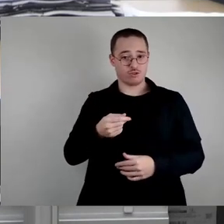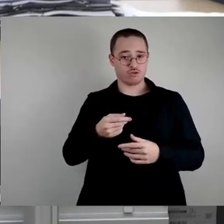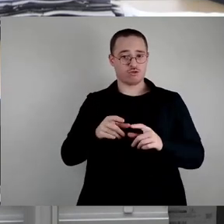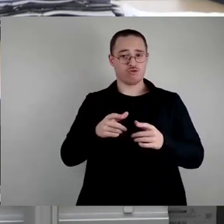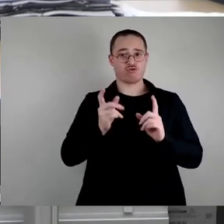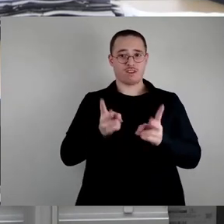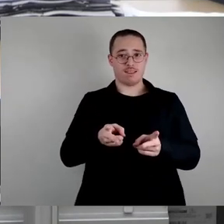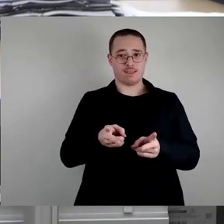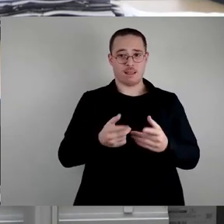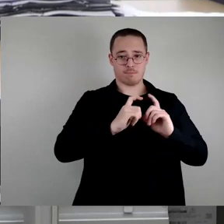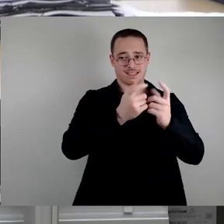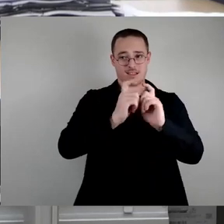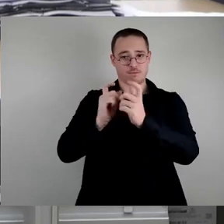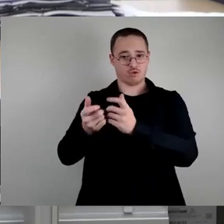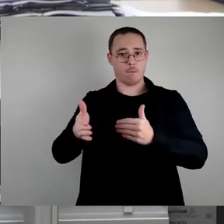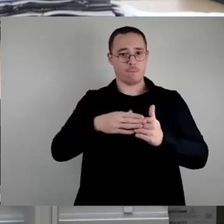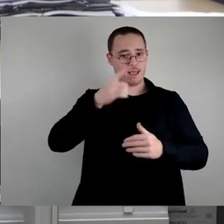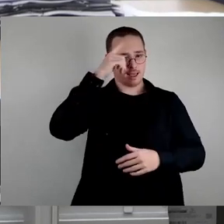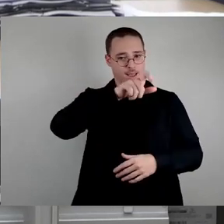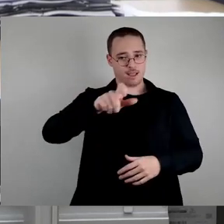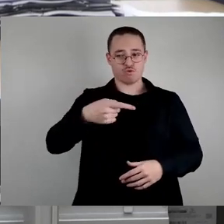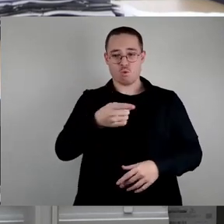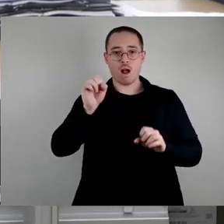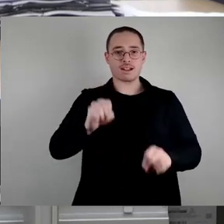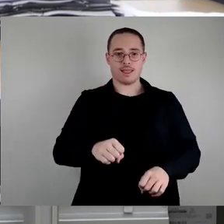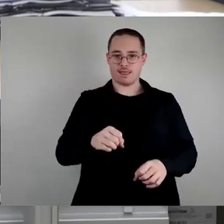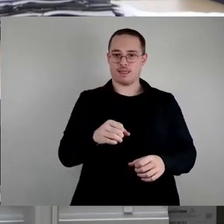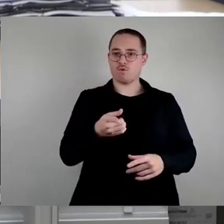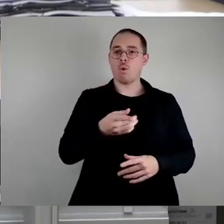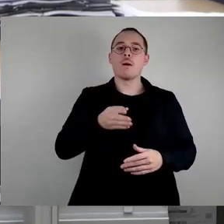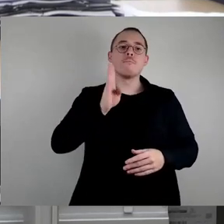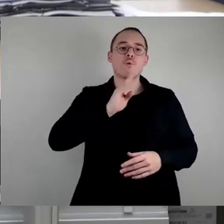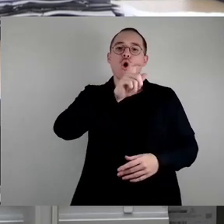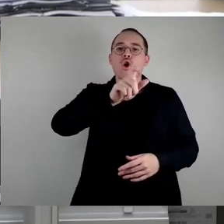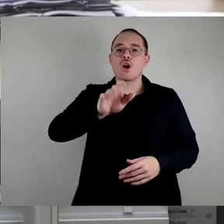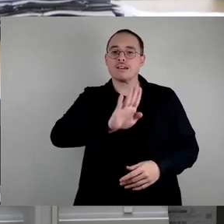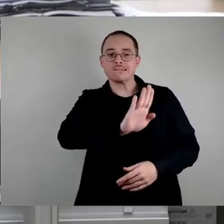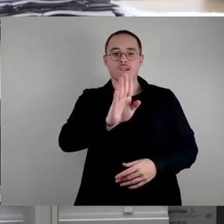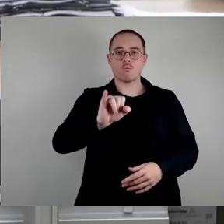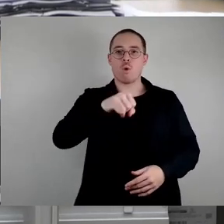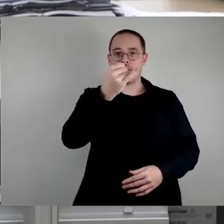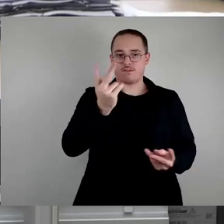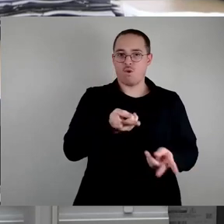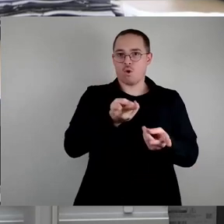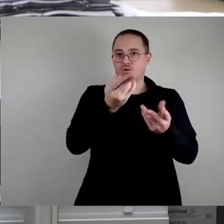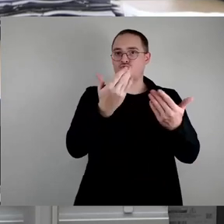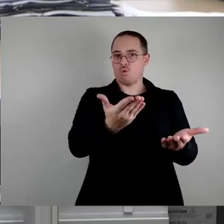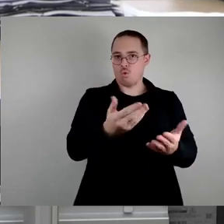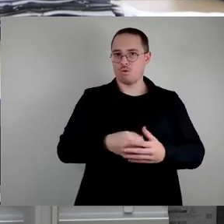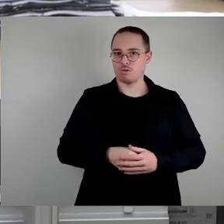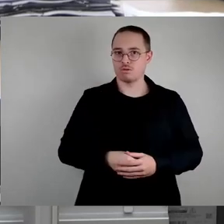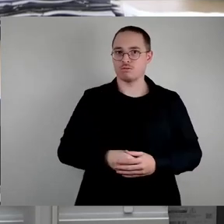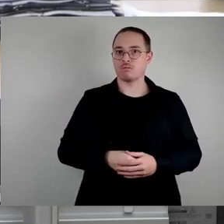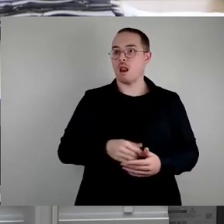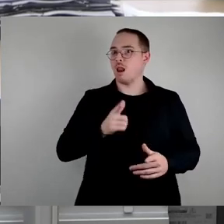dass bürgerschaftliche Projekte gefördert werden, leider zurzeit immer noch unter 50% der Mittel dafür eingesetzt werden. Das mag zwischen